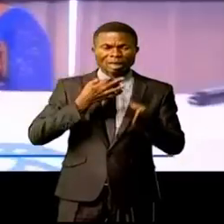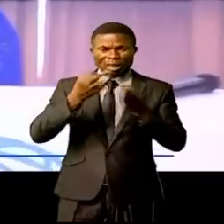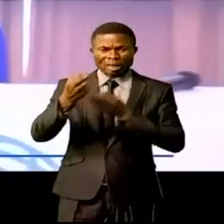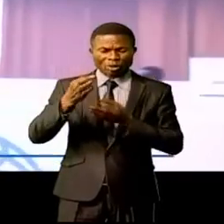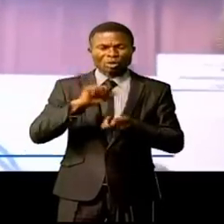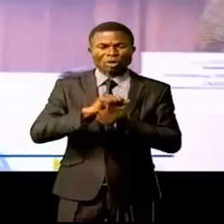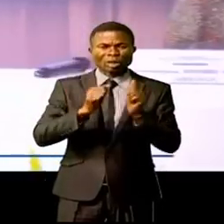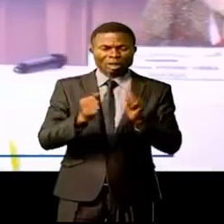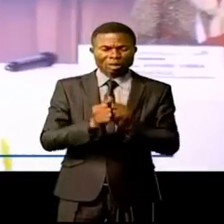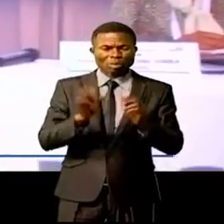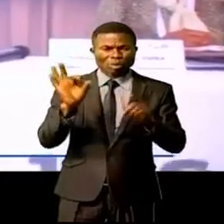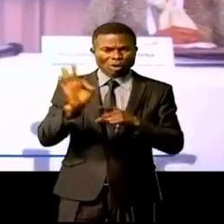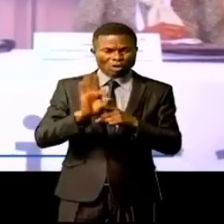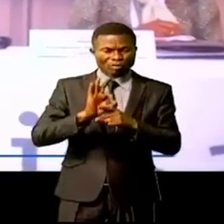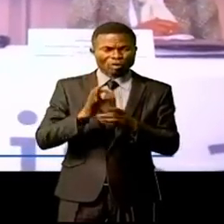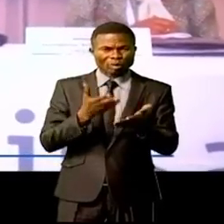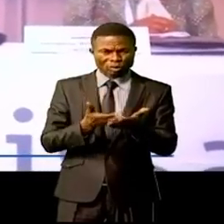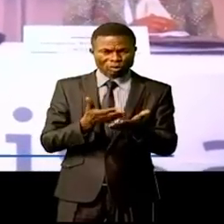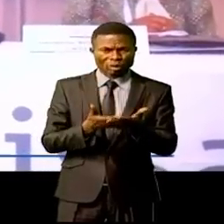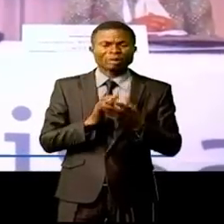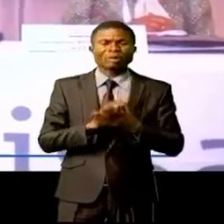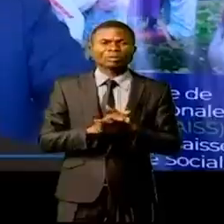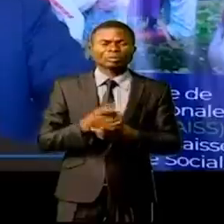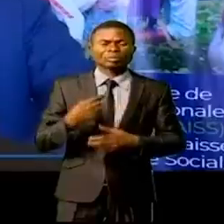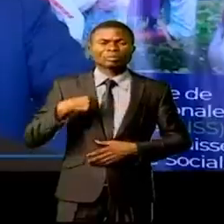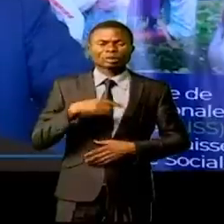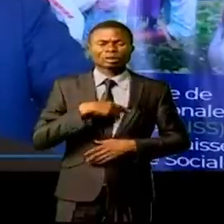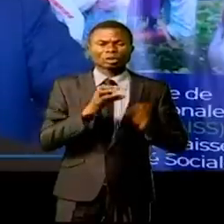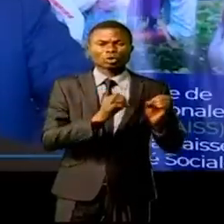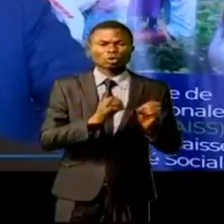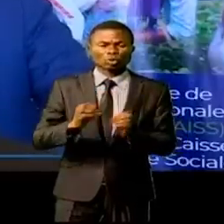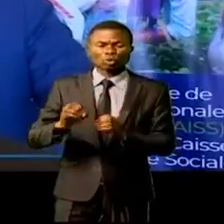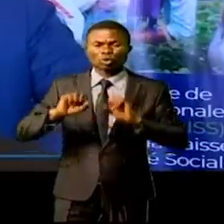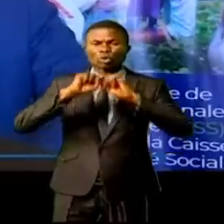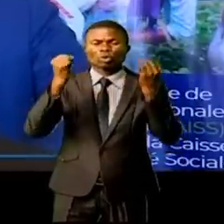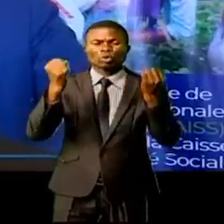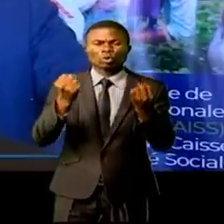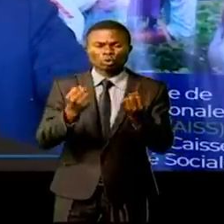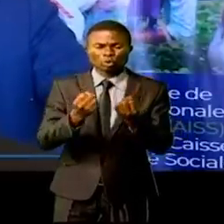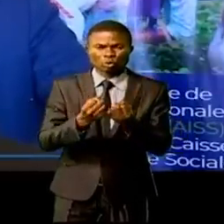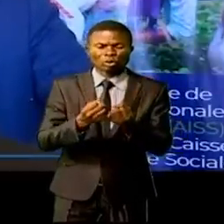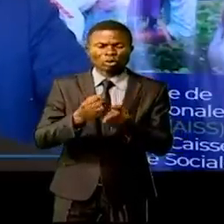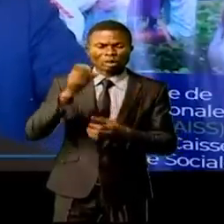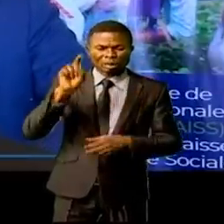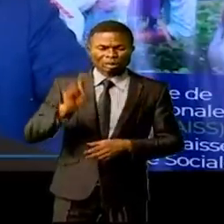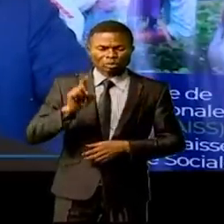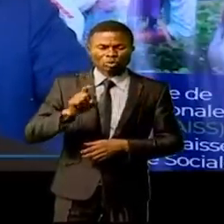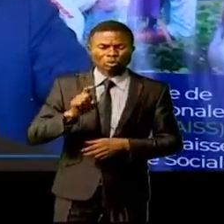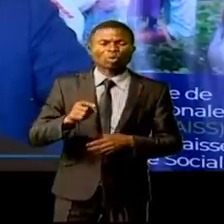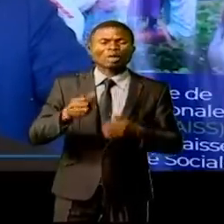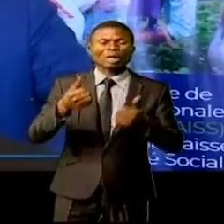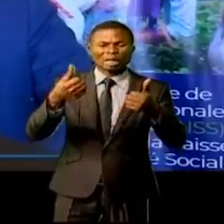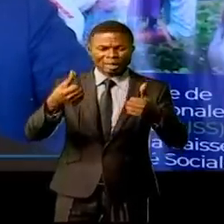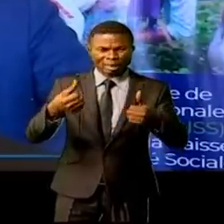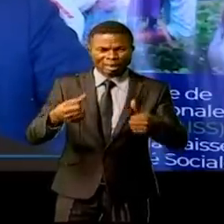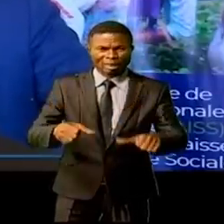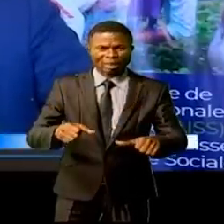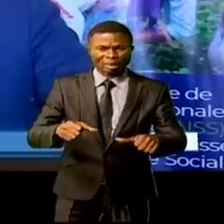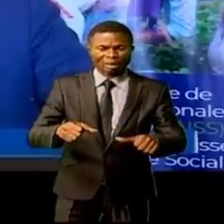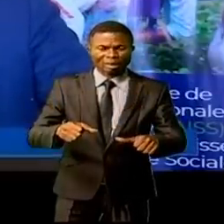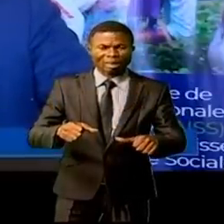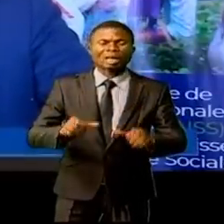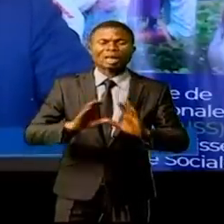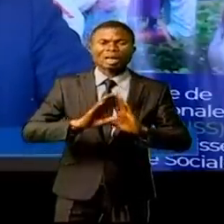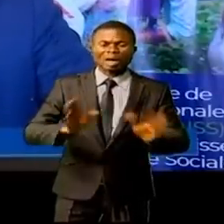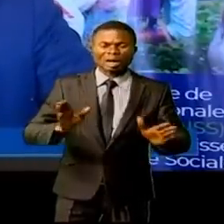cadres de ces assises. Nos organismes de sécurité sociale doivent toujours rester en capacité